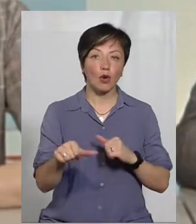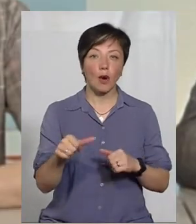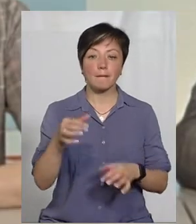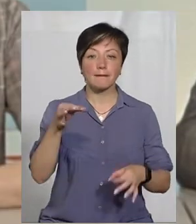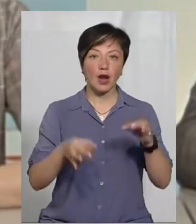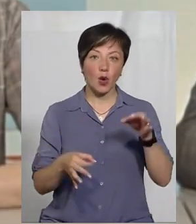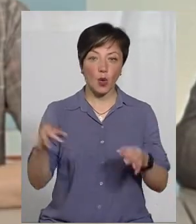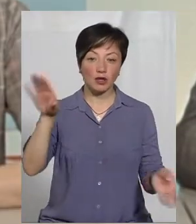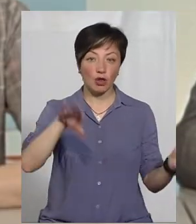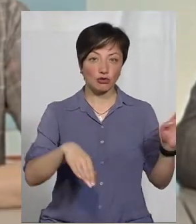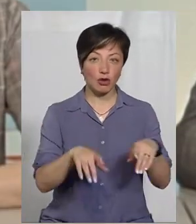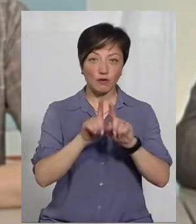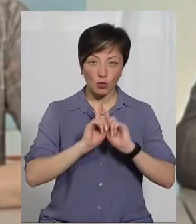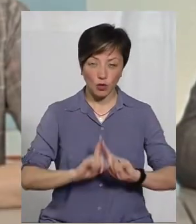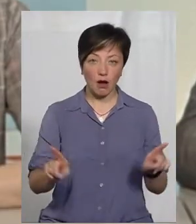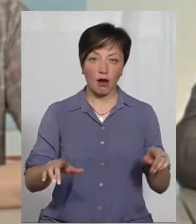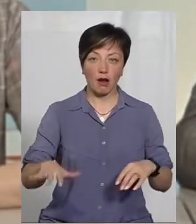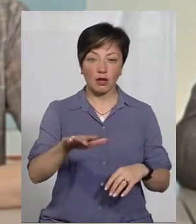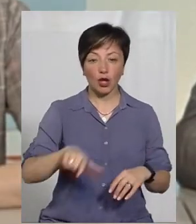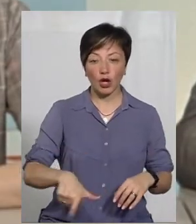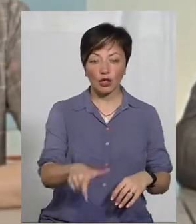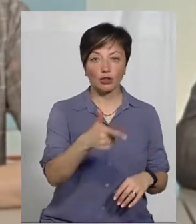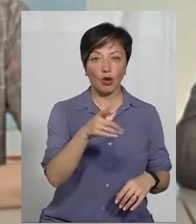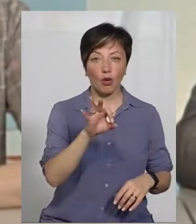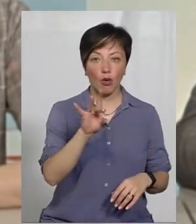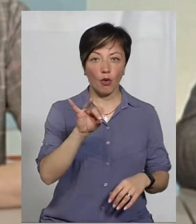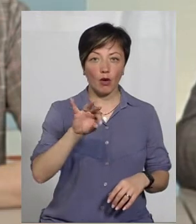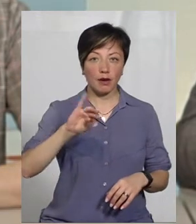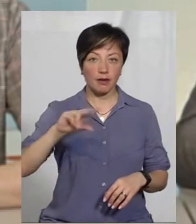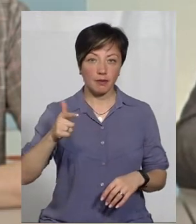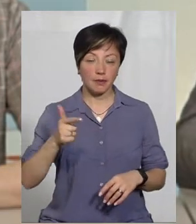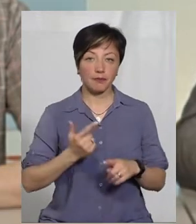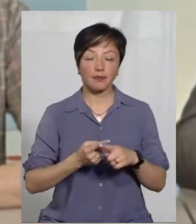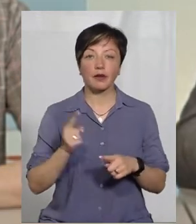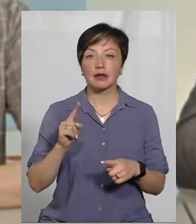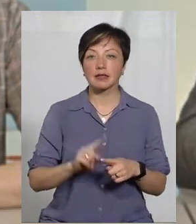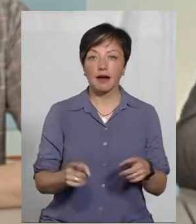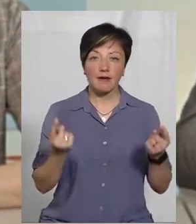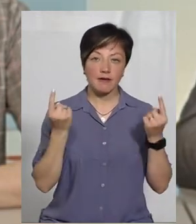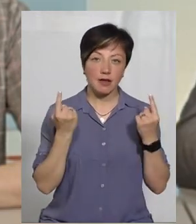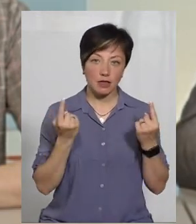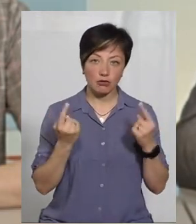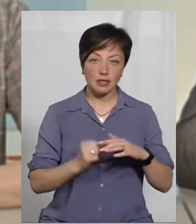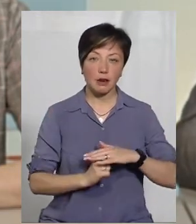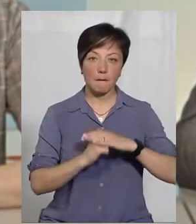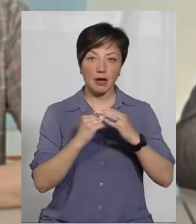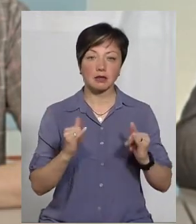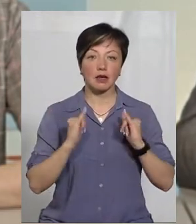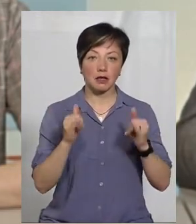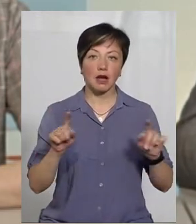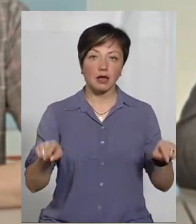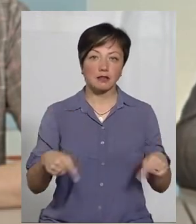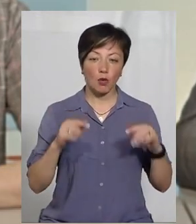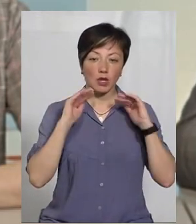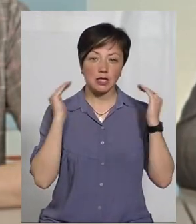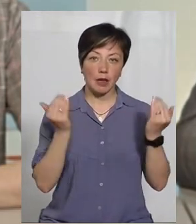природній ландшафт, унікальний річки Горінь, це величезна база для створення